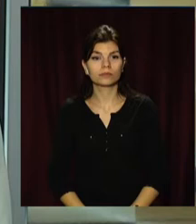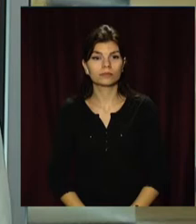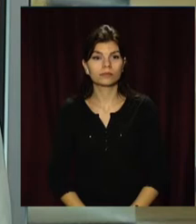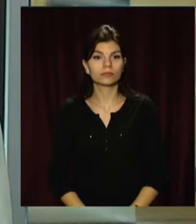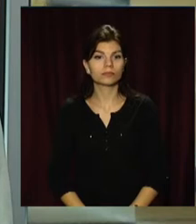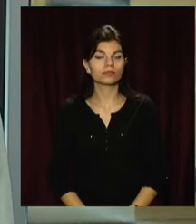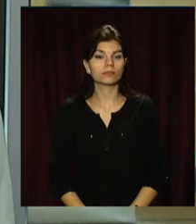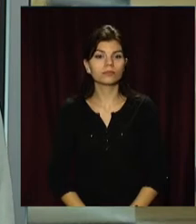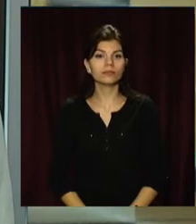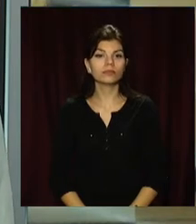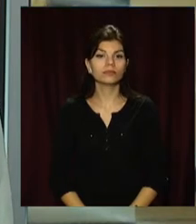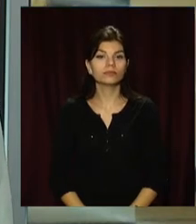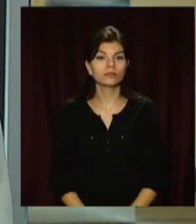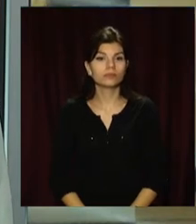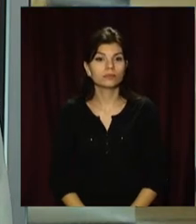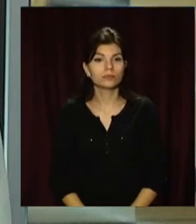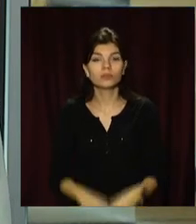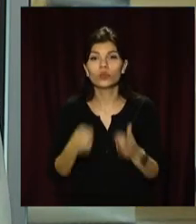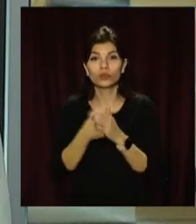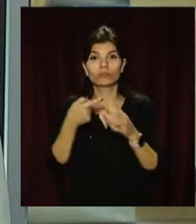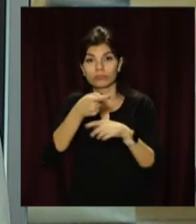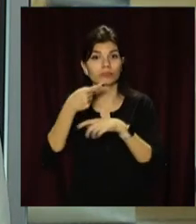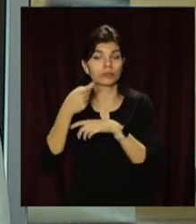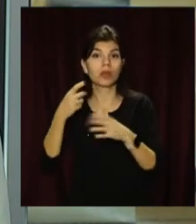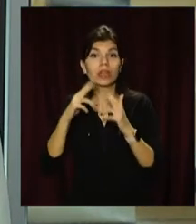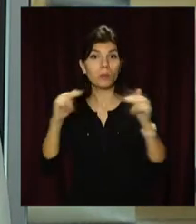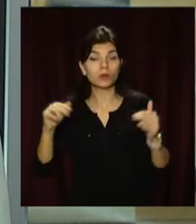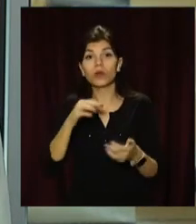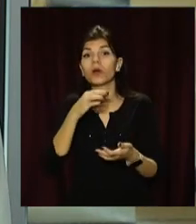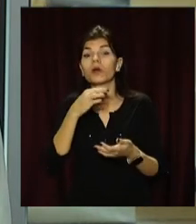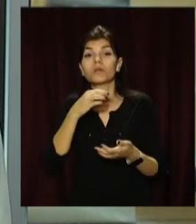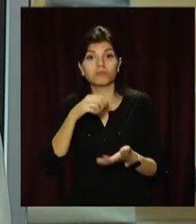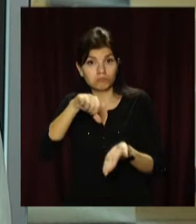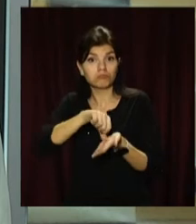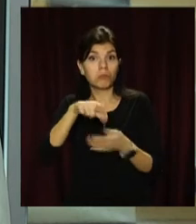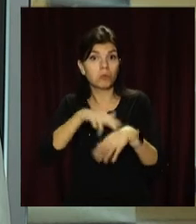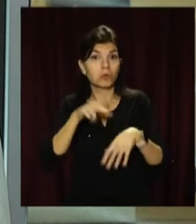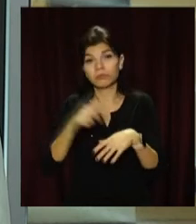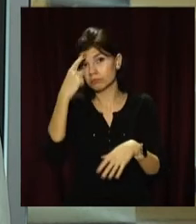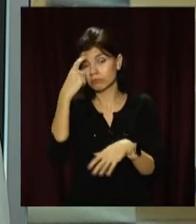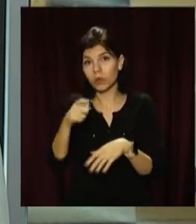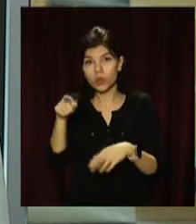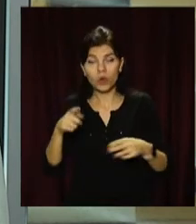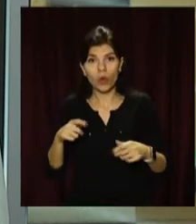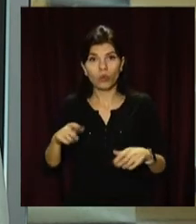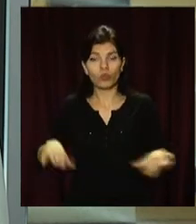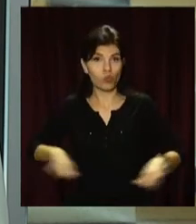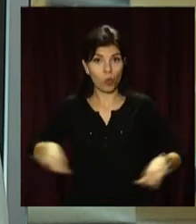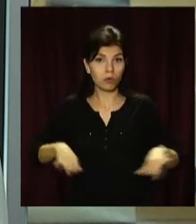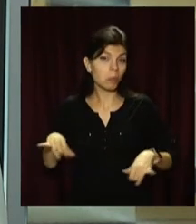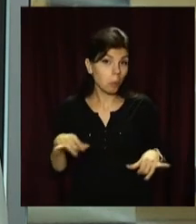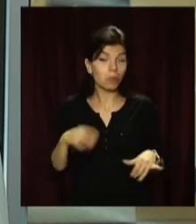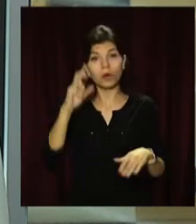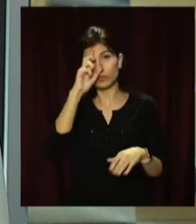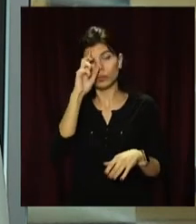До стрілянини в середмісті Дніпра причетний патрульний. Йому повідомили про підозру в хуліганстві. Про це говорять у Державному бюро розслідувань.